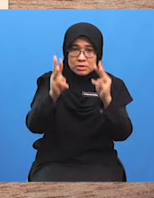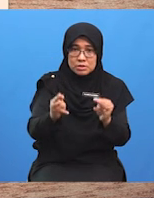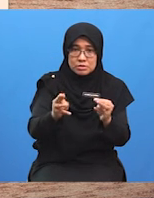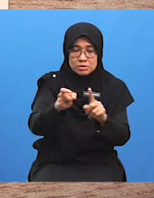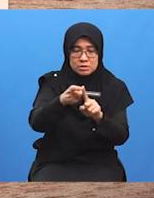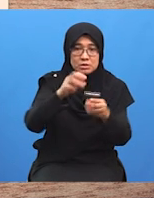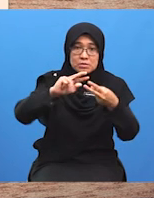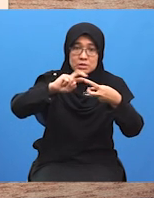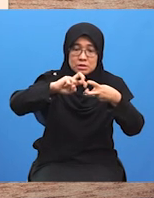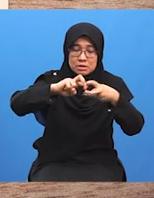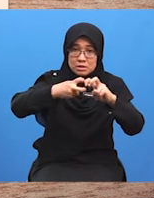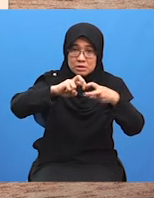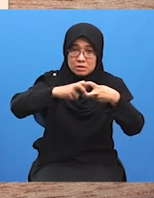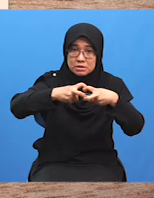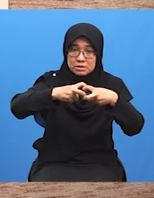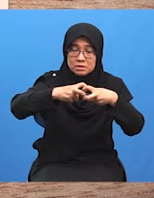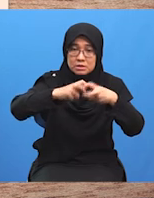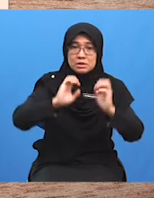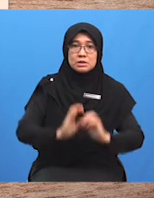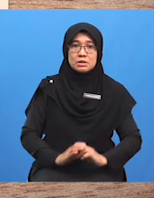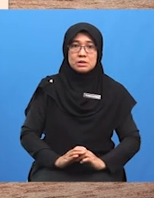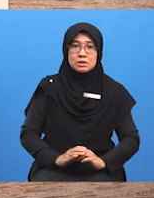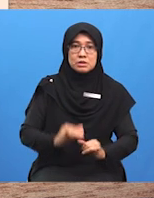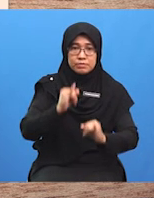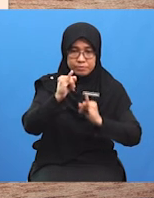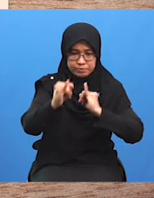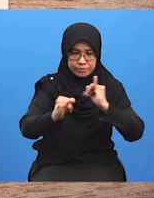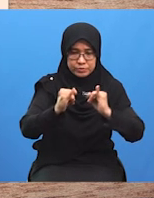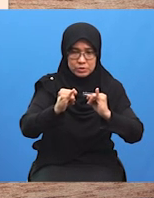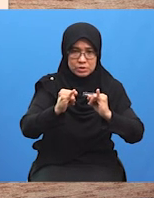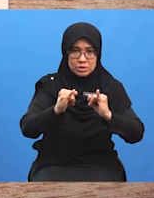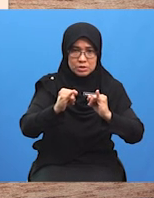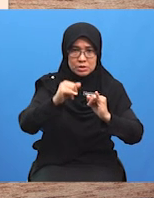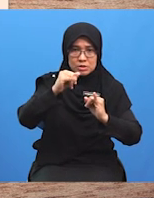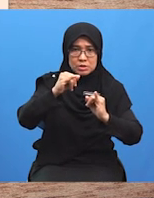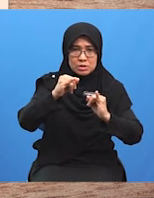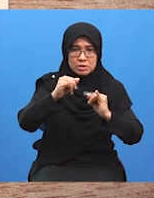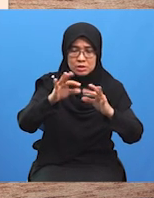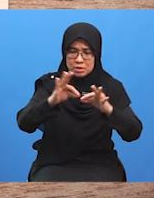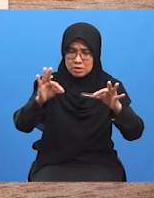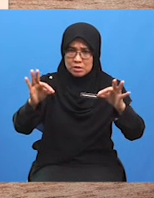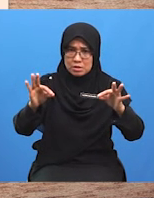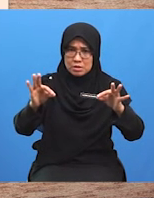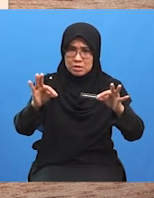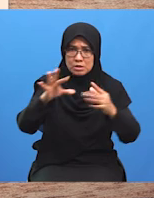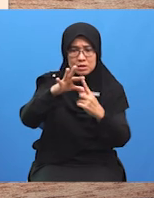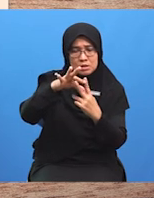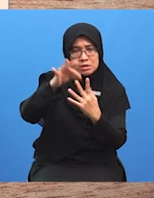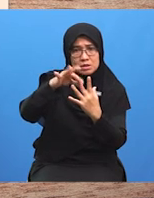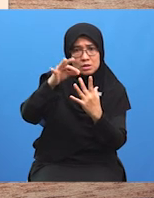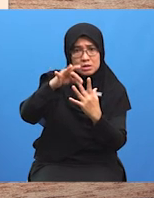manusia dari masalah Yang ketiga, jana pelbagai pilihan Dan yang keempat,